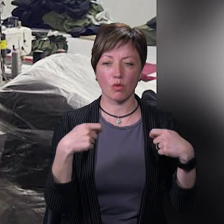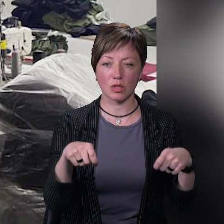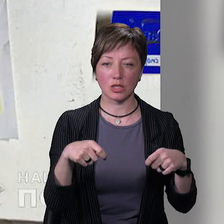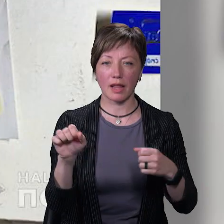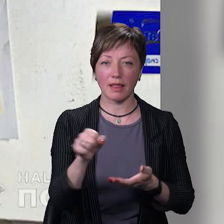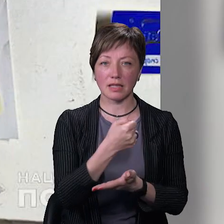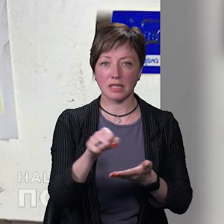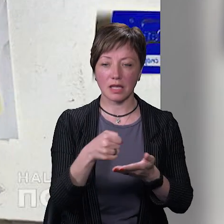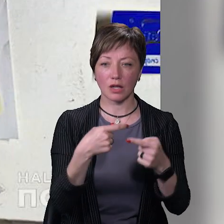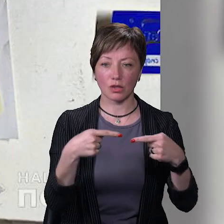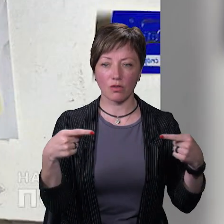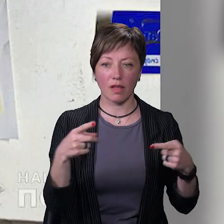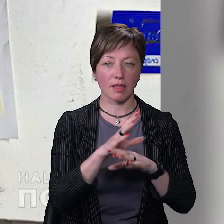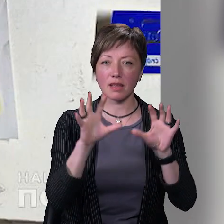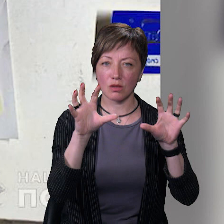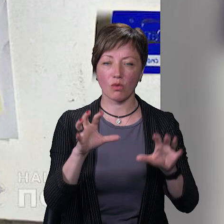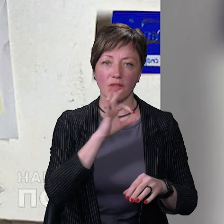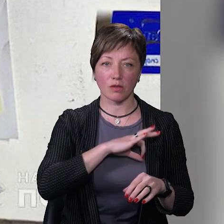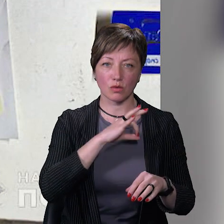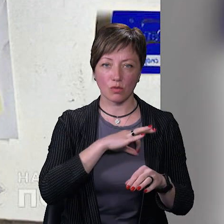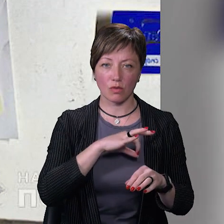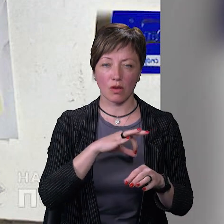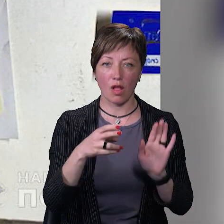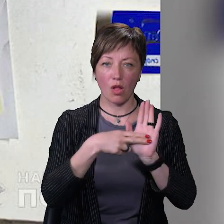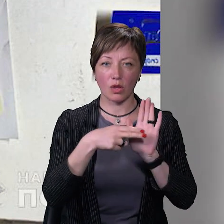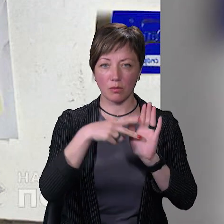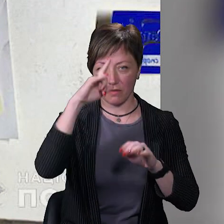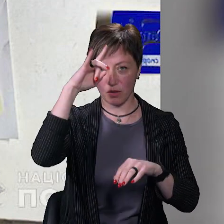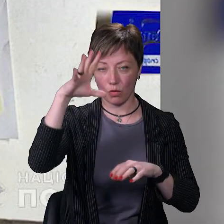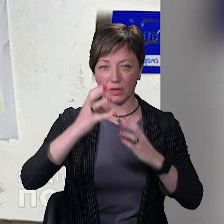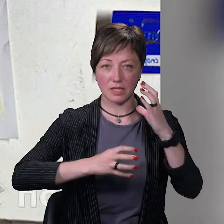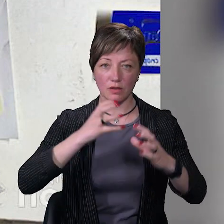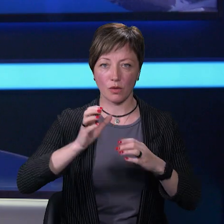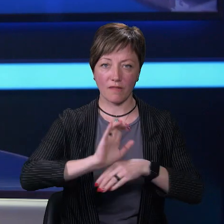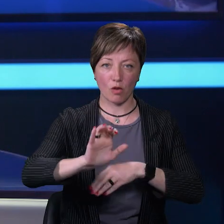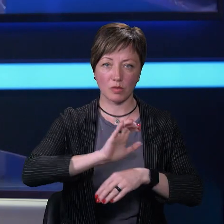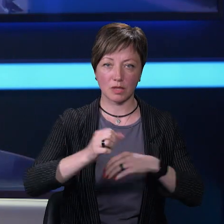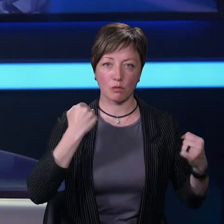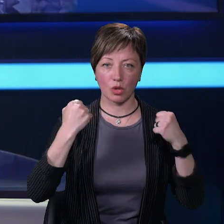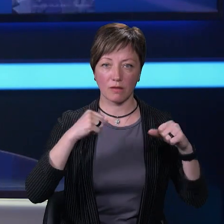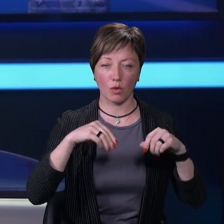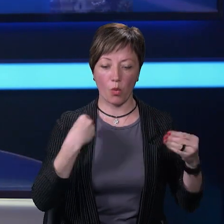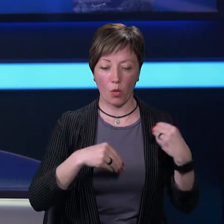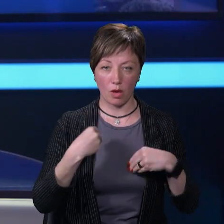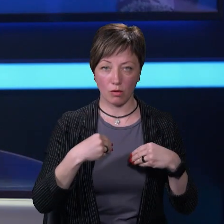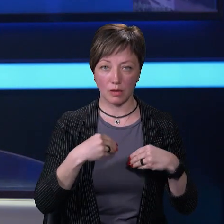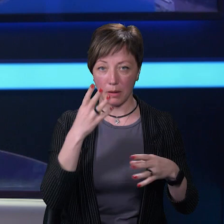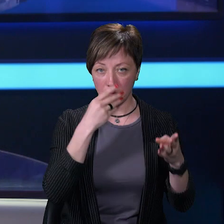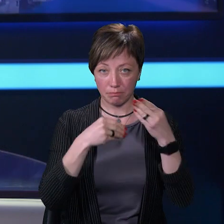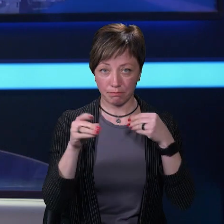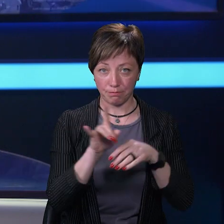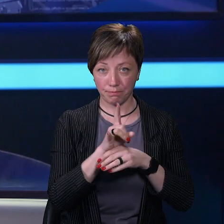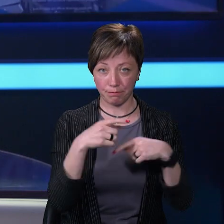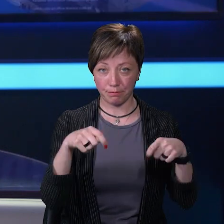текстильних товарів, незаконно використовуючи при цьому логотипи відомих світових виробників спортивного одягу. Підробки